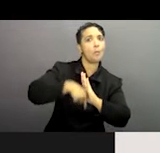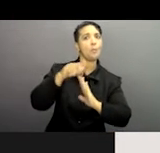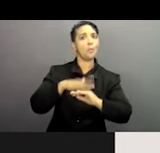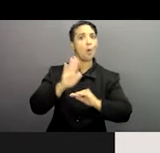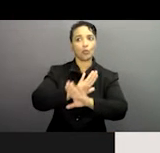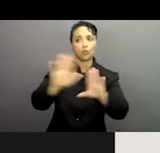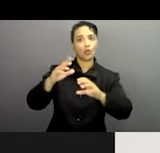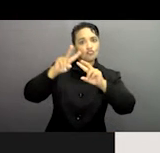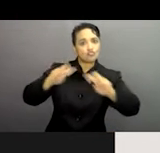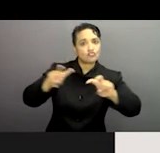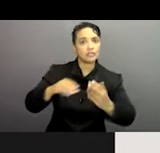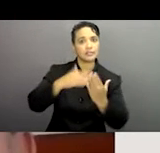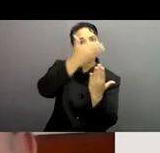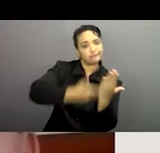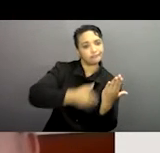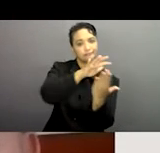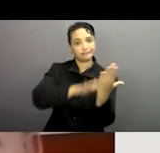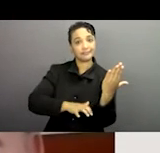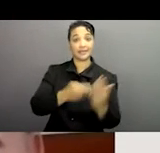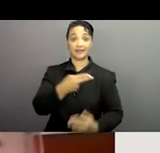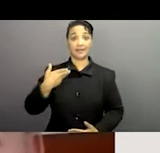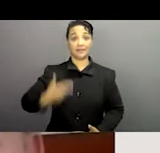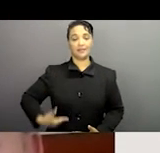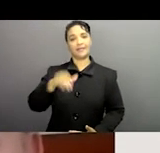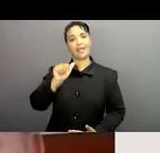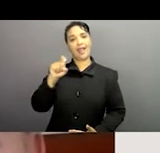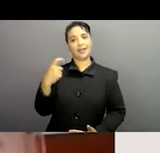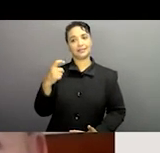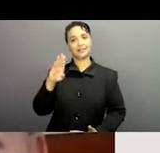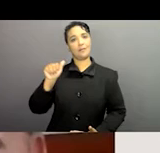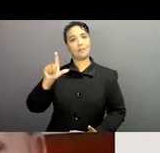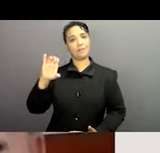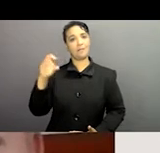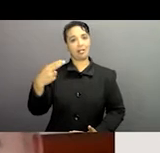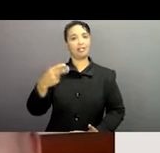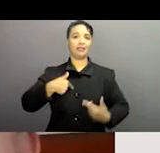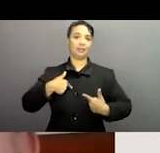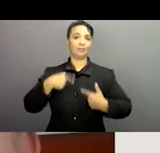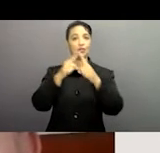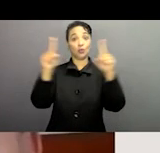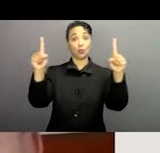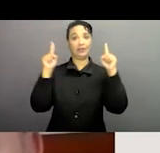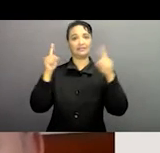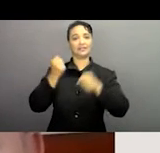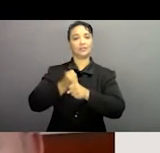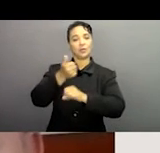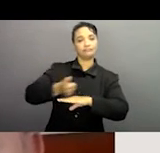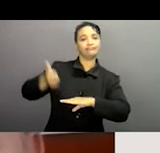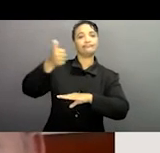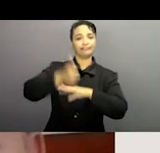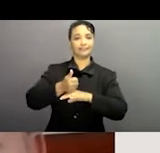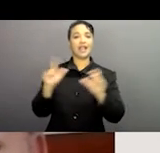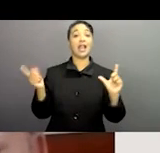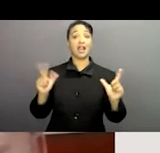de ce travail qui a été élaboré. Mon nom est Alex. Je suis professeur au sein de l'Université de Liverpool. Je suis également